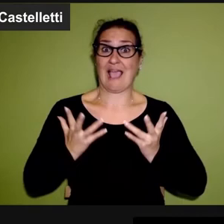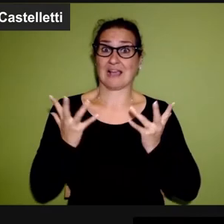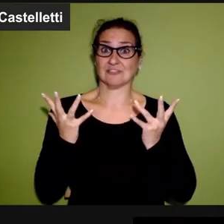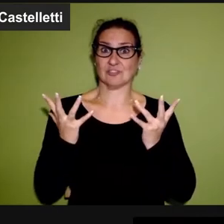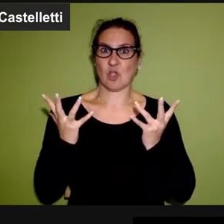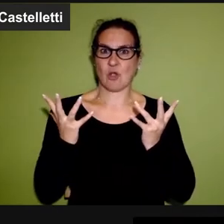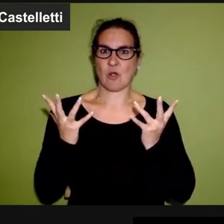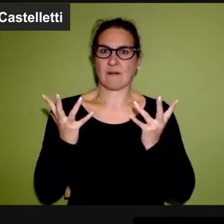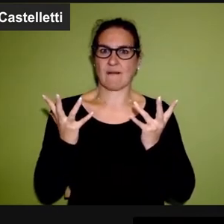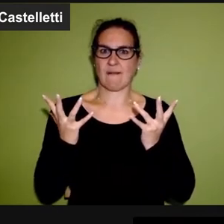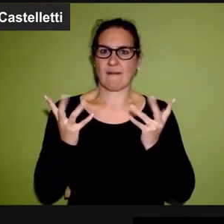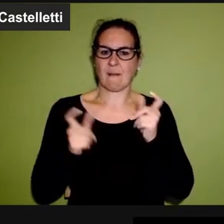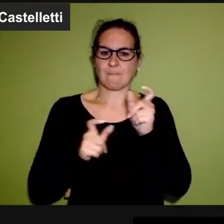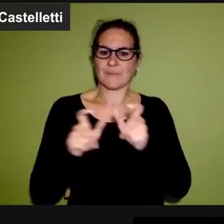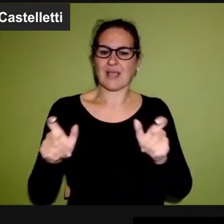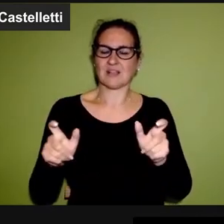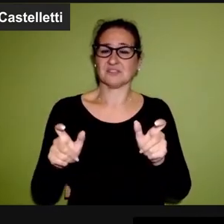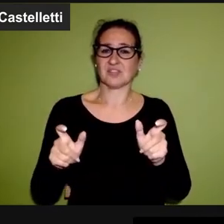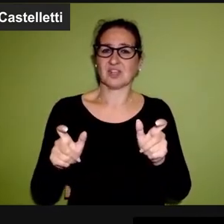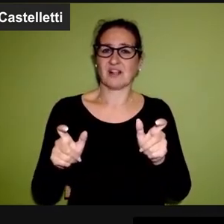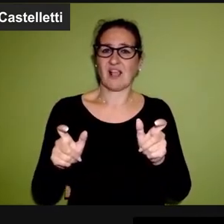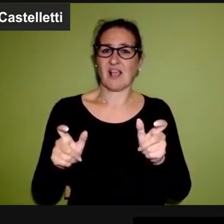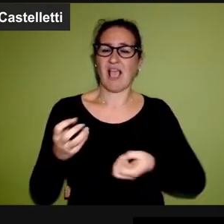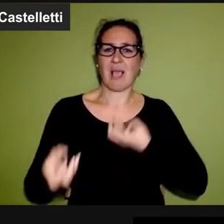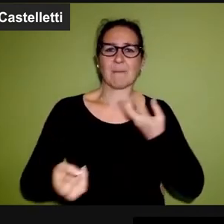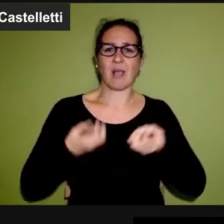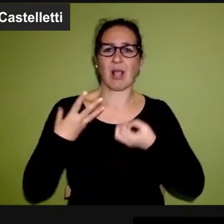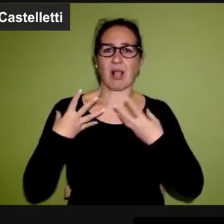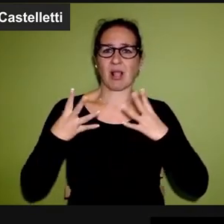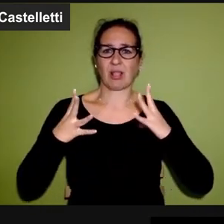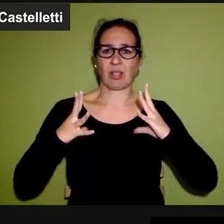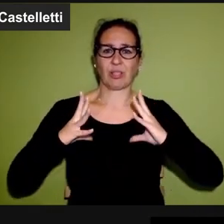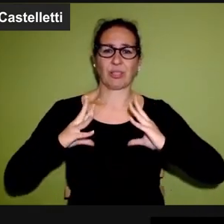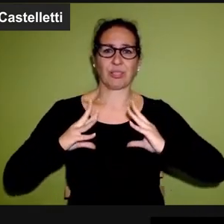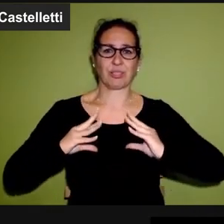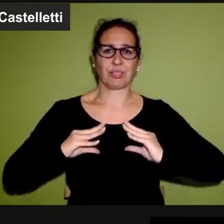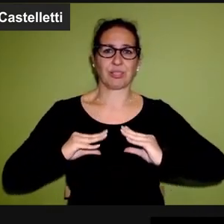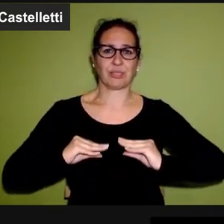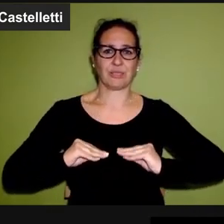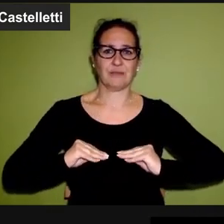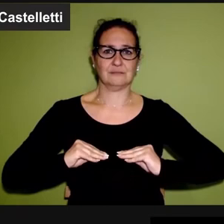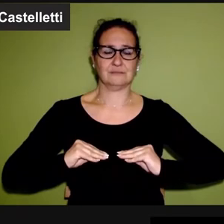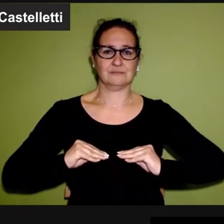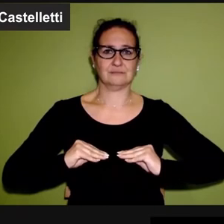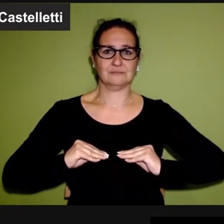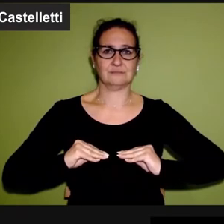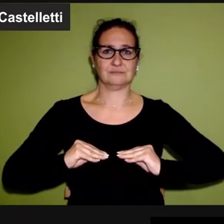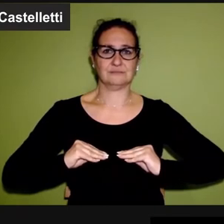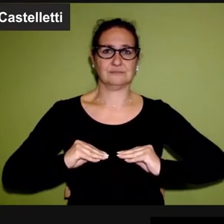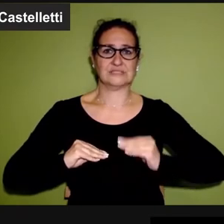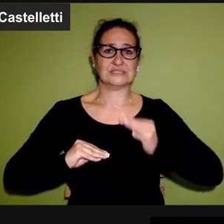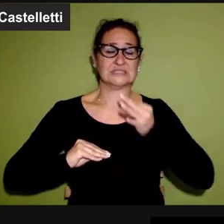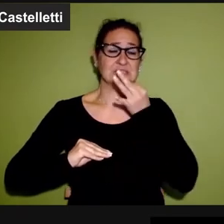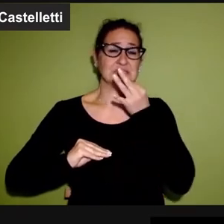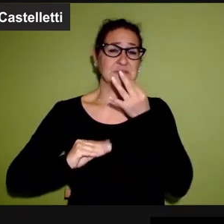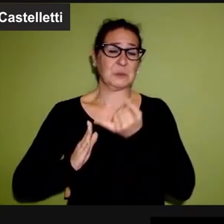reazione ha sempre meno fondamento emotivo e quindi alla fine